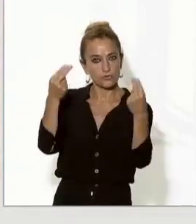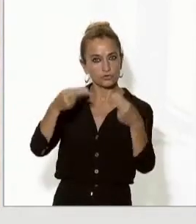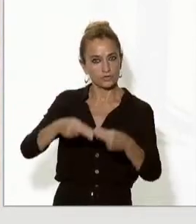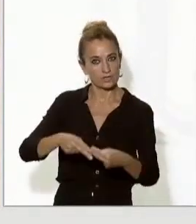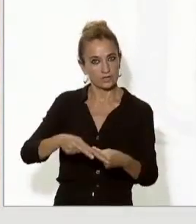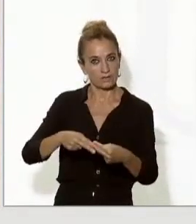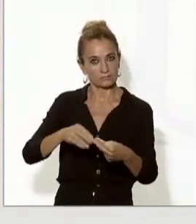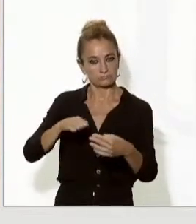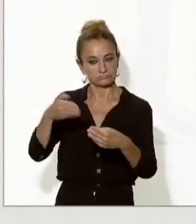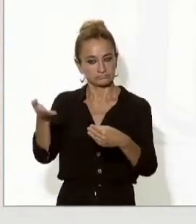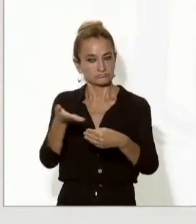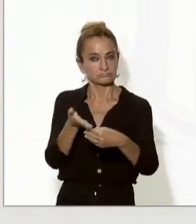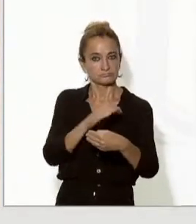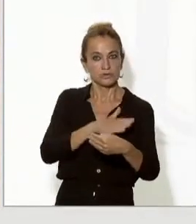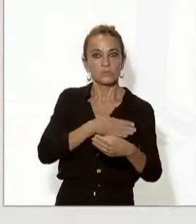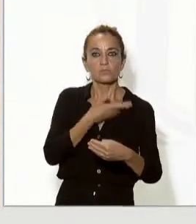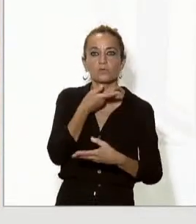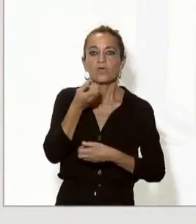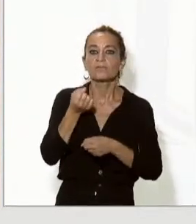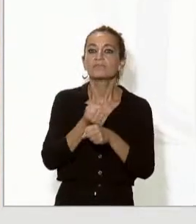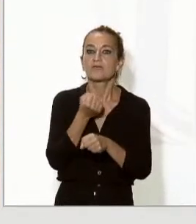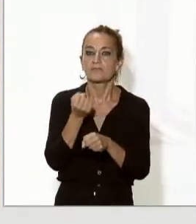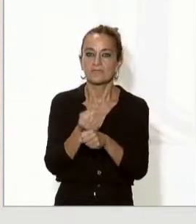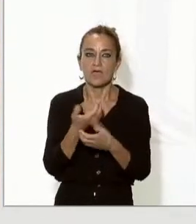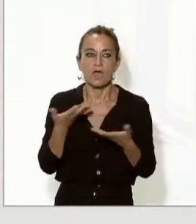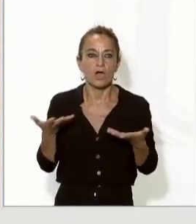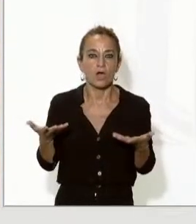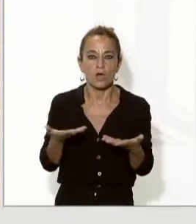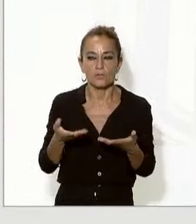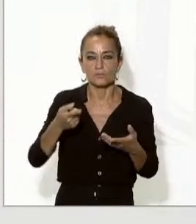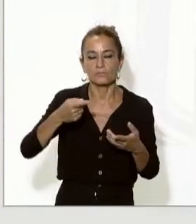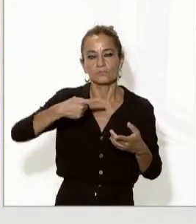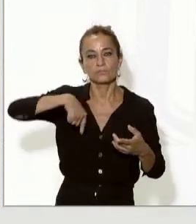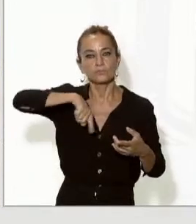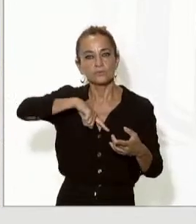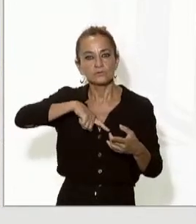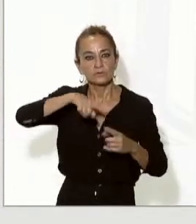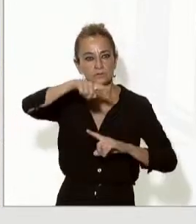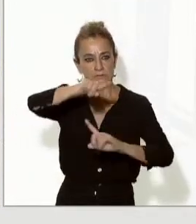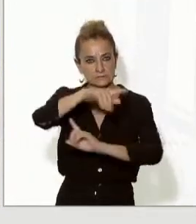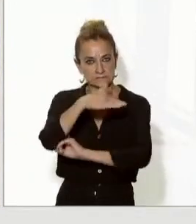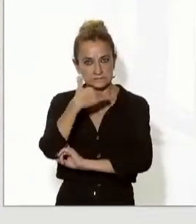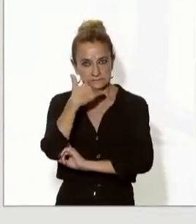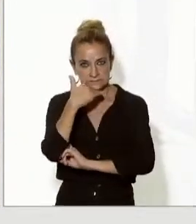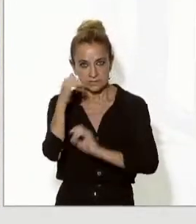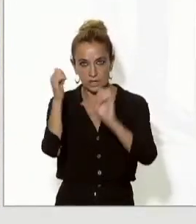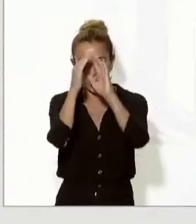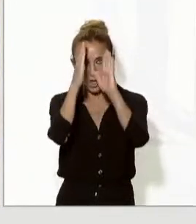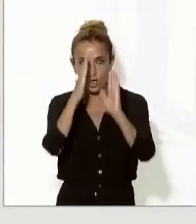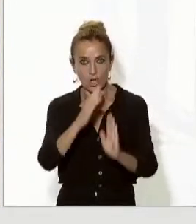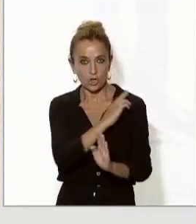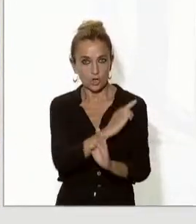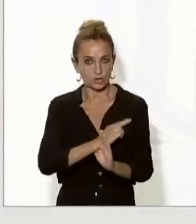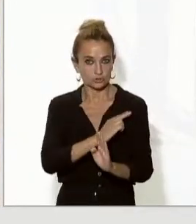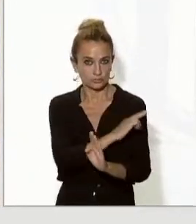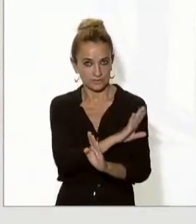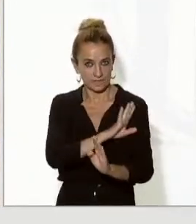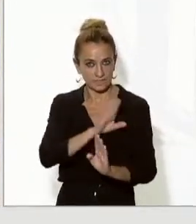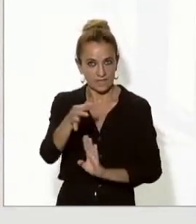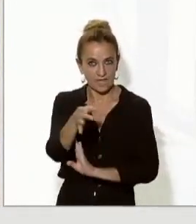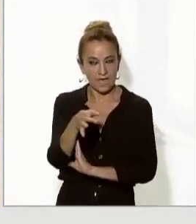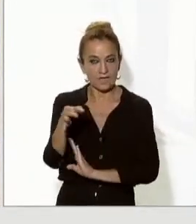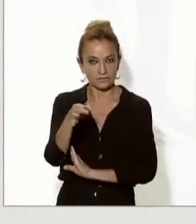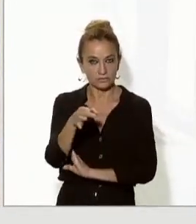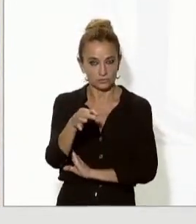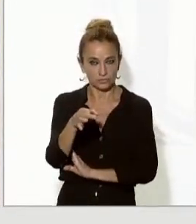en els quals podem treballar. Nosaltres ja ho sabem des de l'Hospital Nostra Senyora de Meritxell que és la institució hospitalària